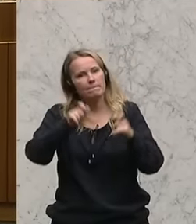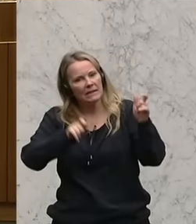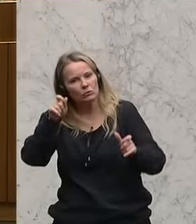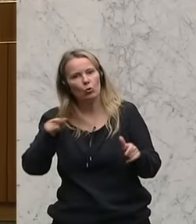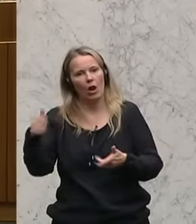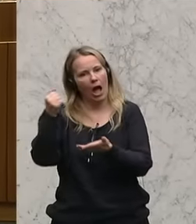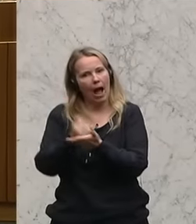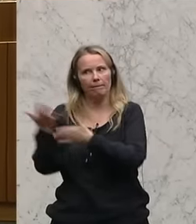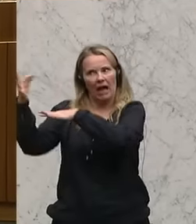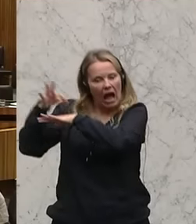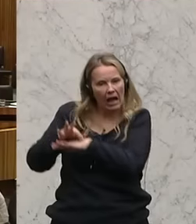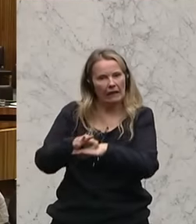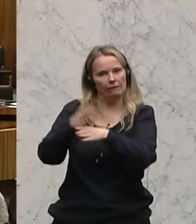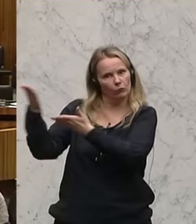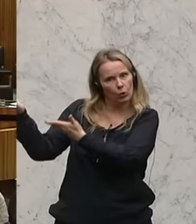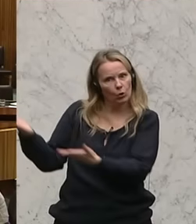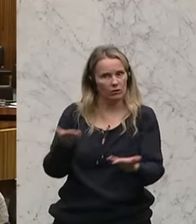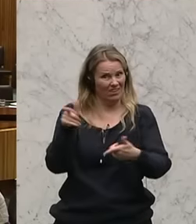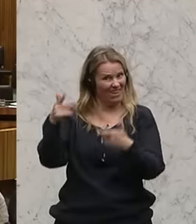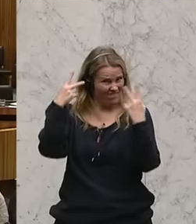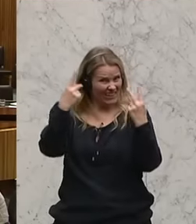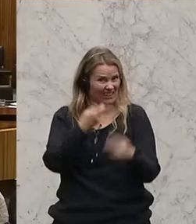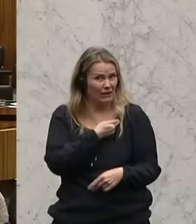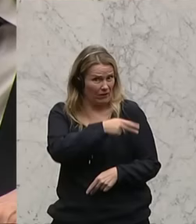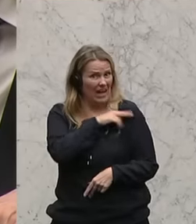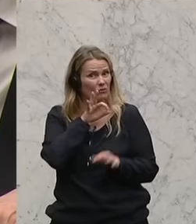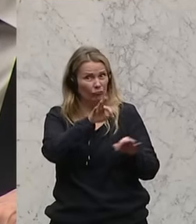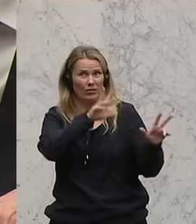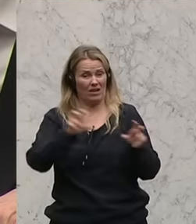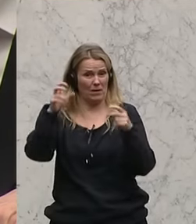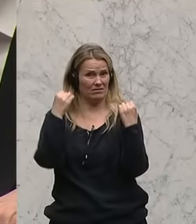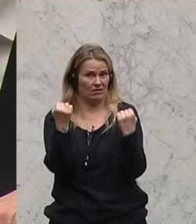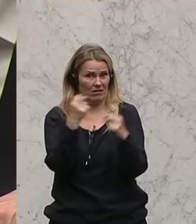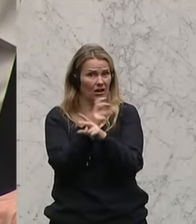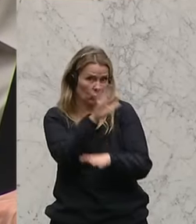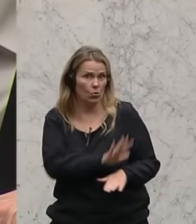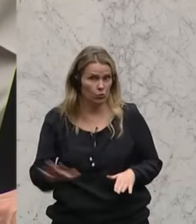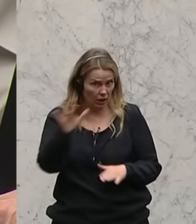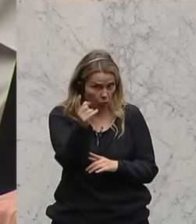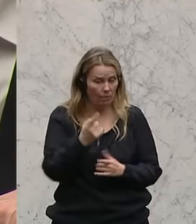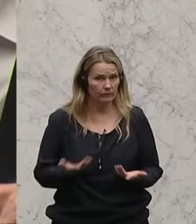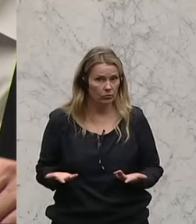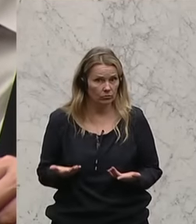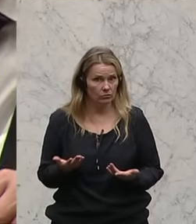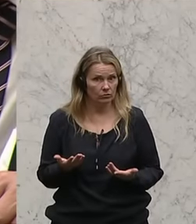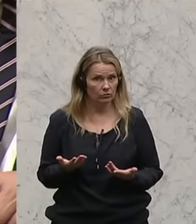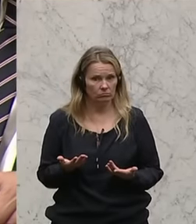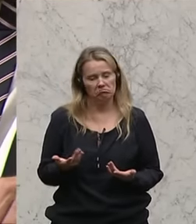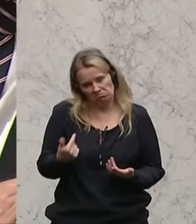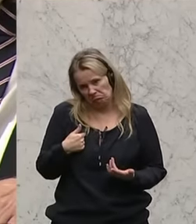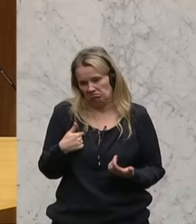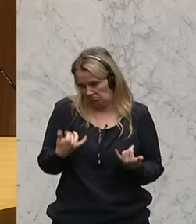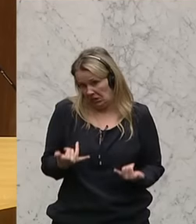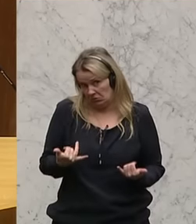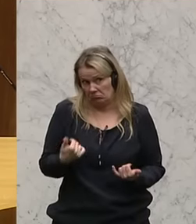hier ins Amt einzuführen, die hier eine wesentliche Verantwortung für die Sicherheit in unserem Land haben werden. Und ich bin